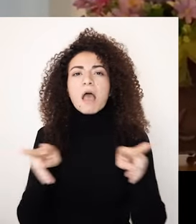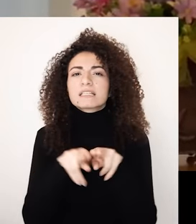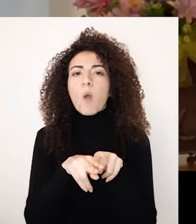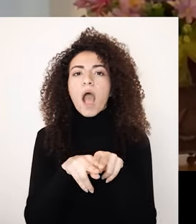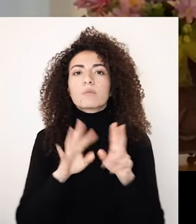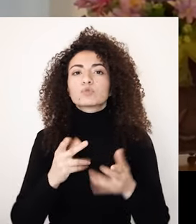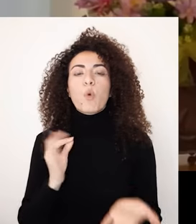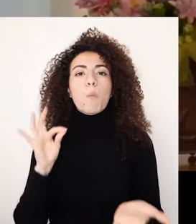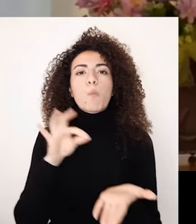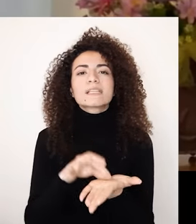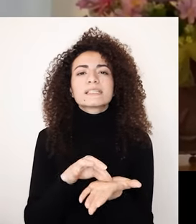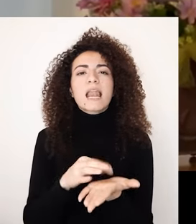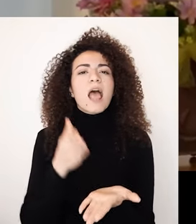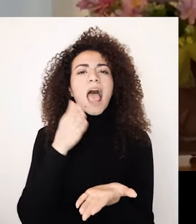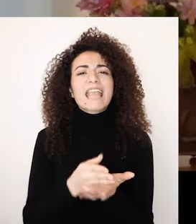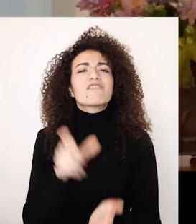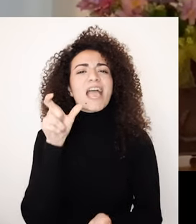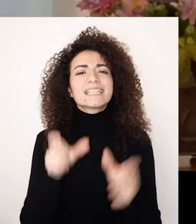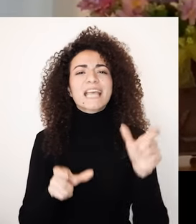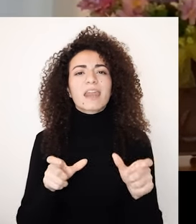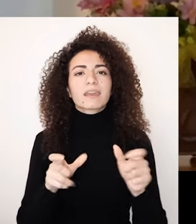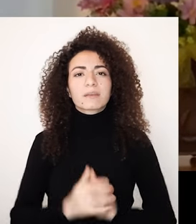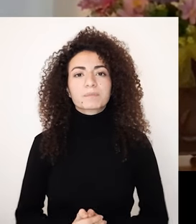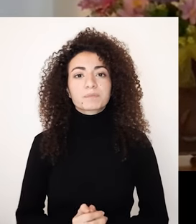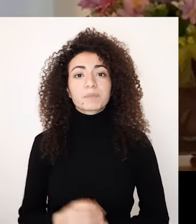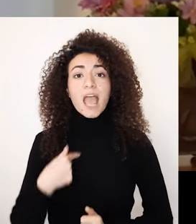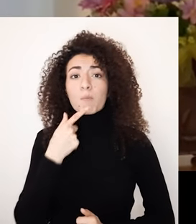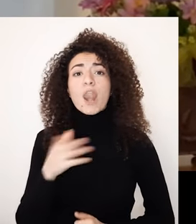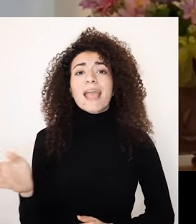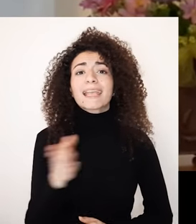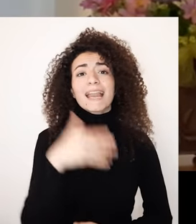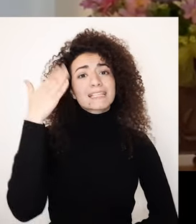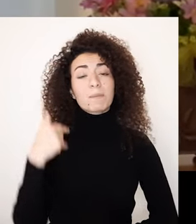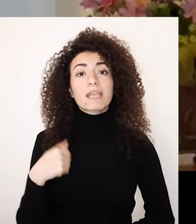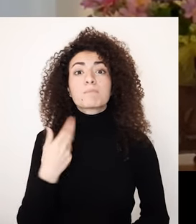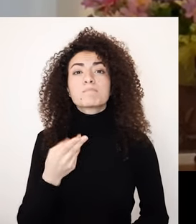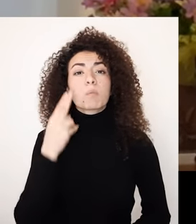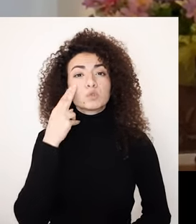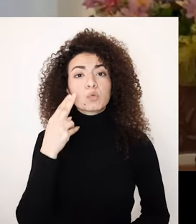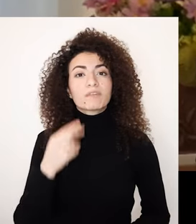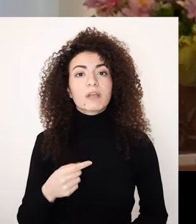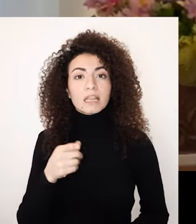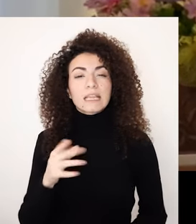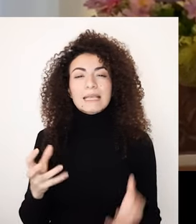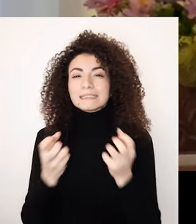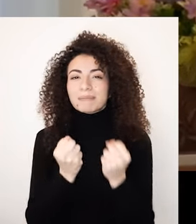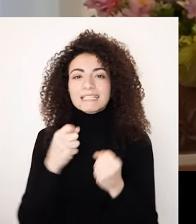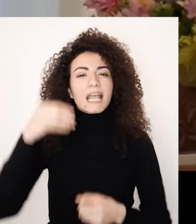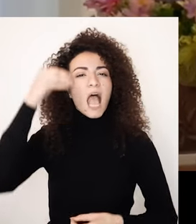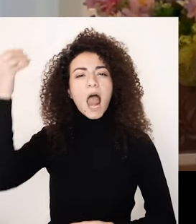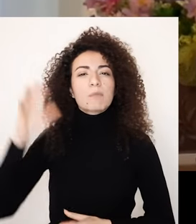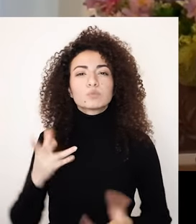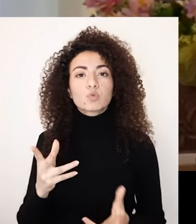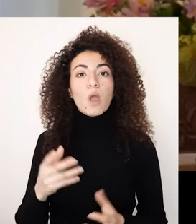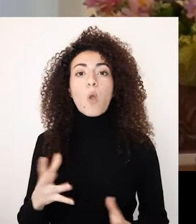عم طول معكن اليوم عبر هالفيديو اللي أقول لكل صبية ما بتشوف اتمسك بحلمك وبطموحك خلي إرادتك